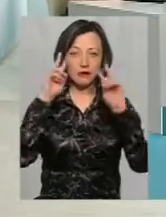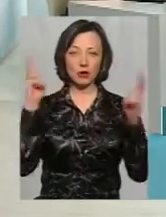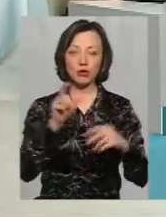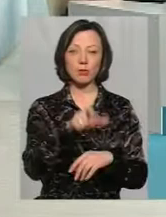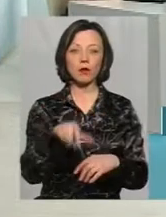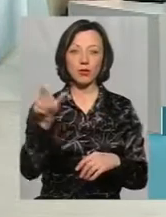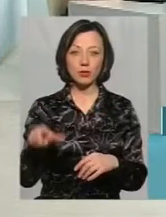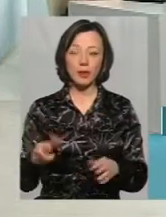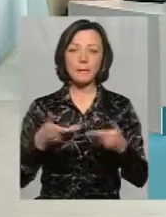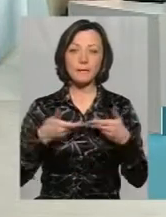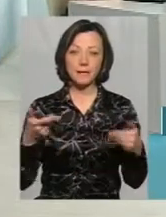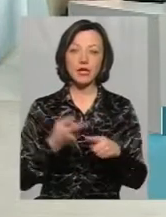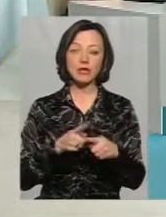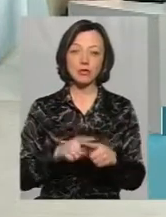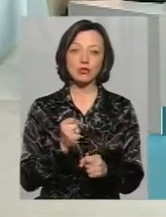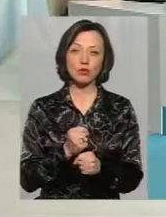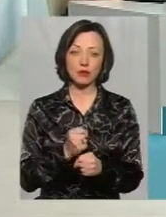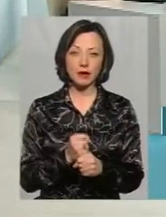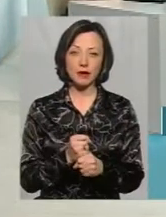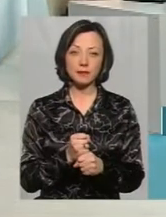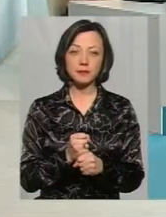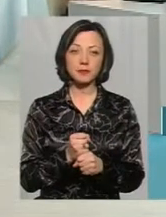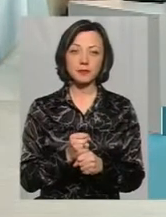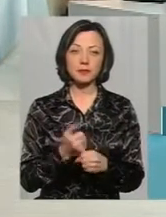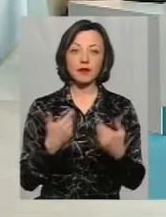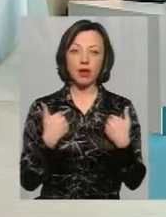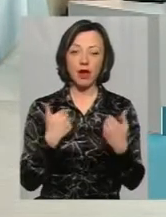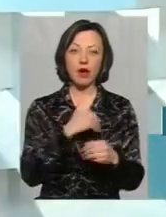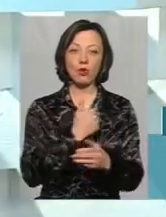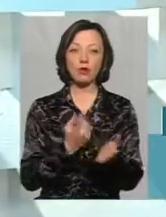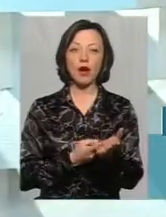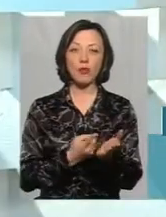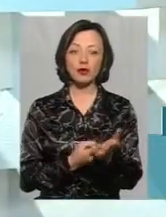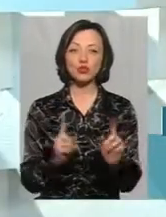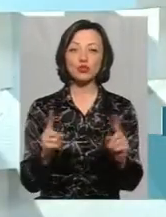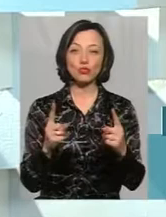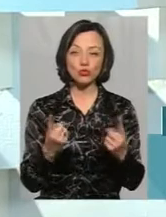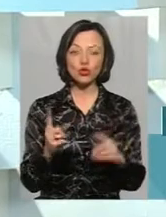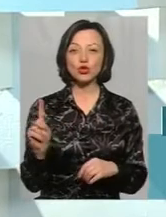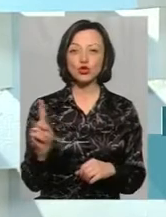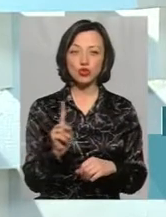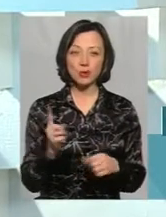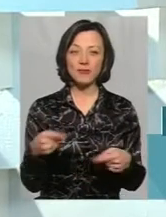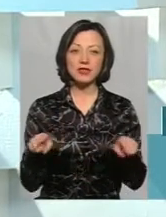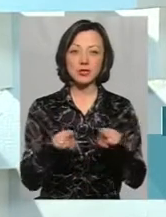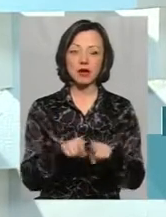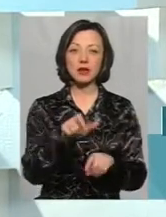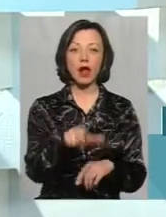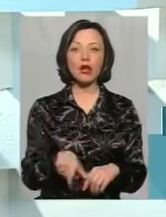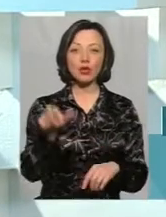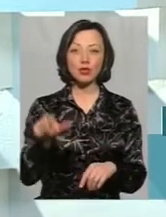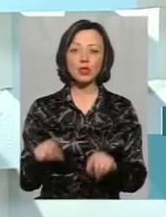люди. Саме ми це зробили. Я хочу аргументувати чому, щоб все-таки люди